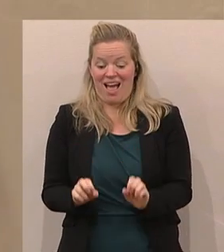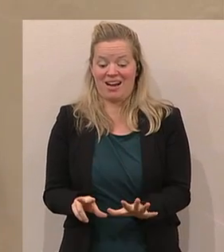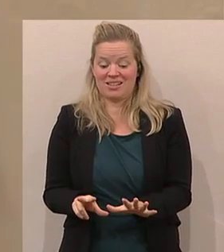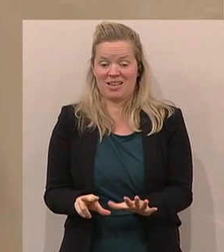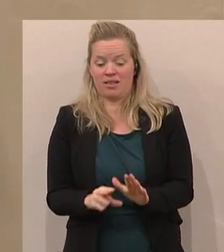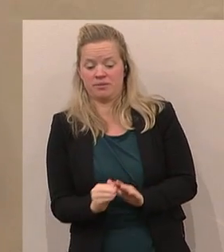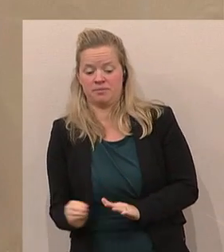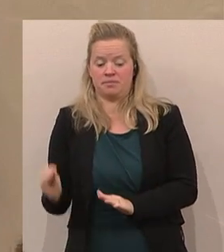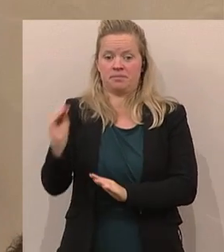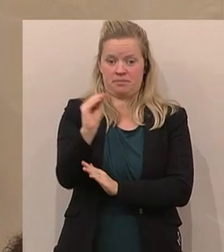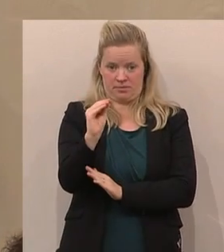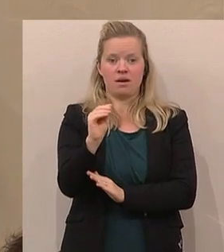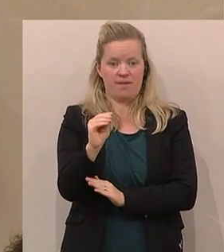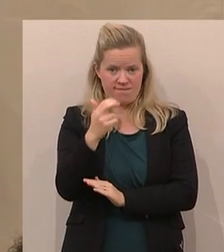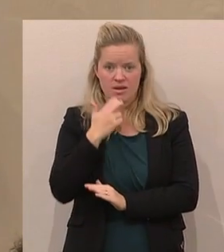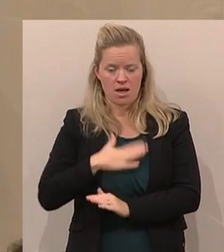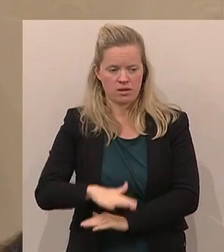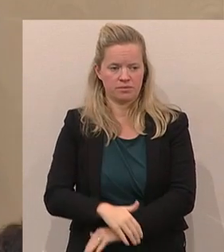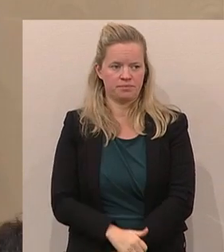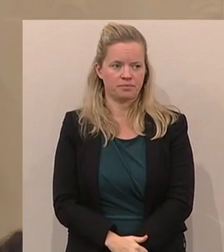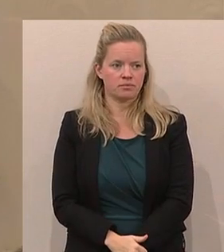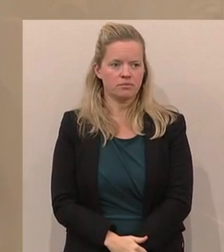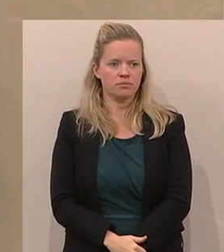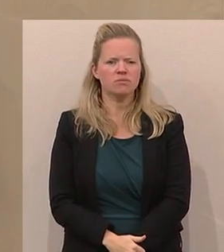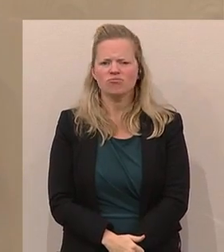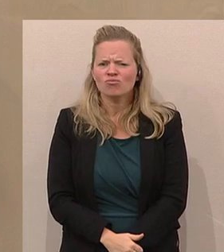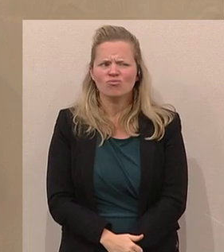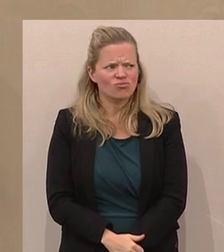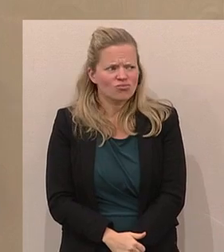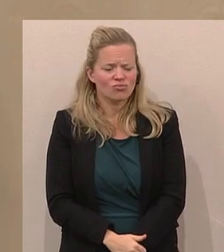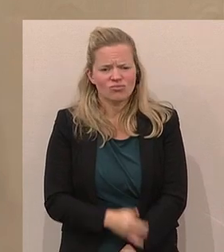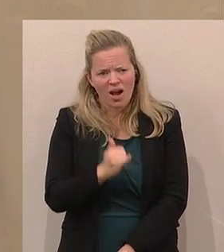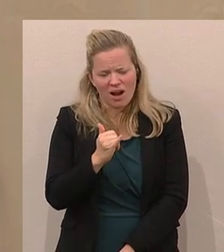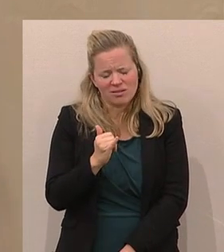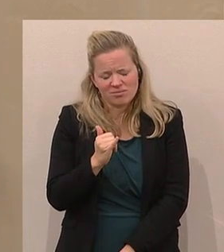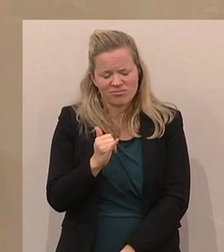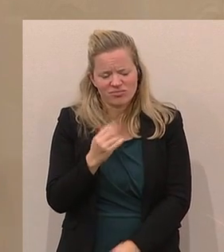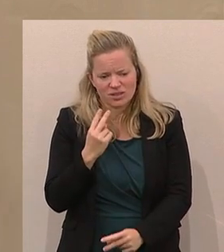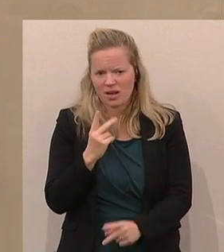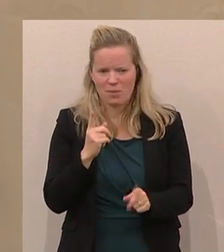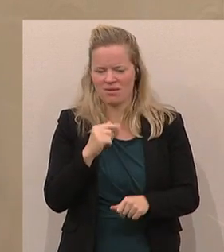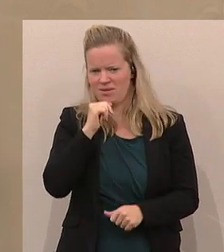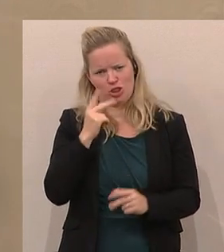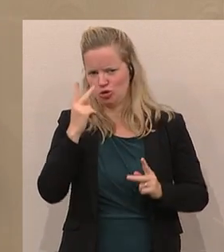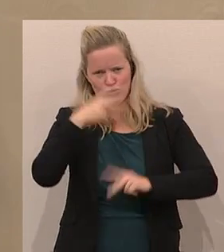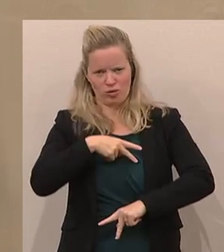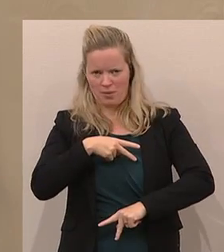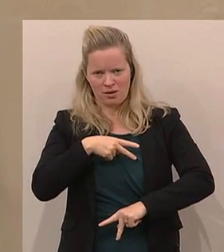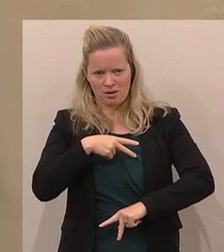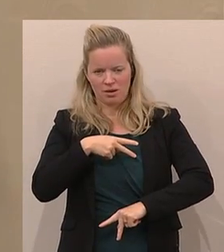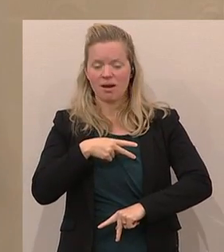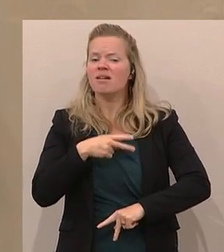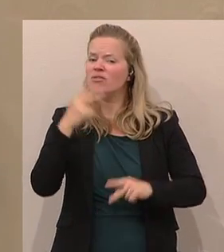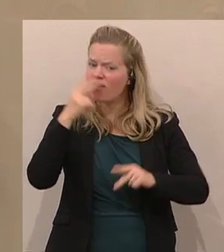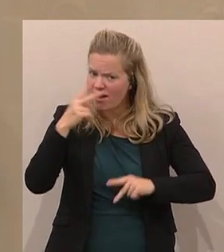vorzuverlegen. Wir hätten sehr gerne, wir werden dem nicht zustimmen und ich wäre erläutern, warum wir dem nicht zustimmen. Natürlich